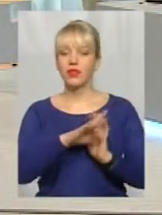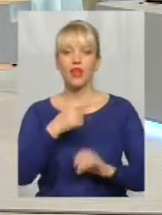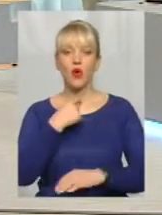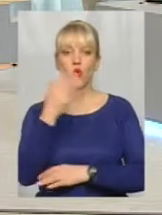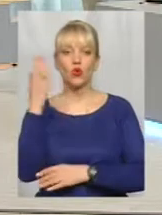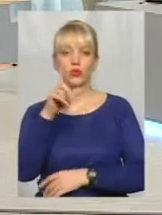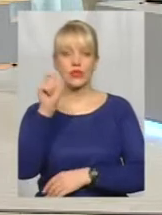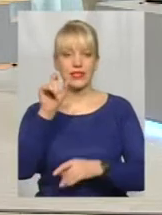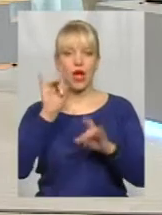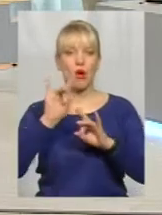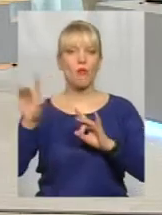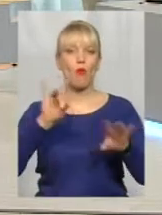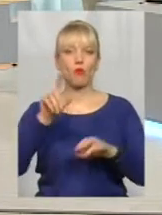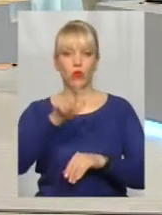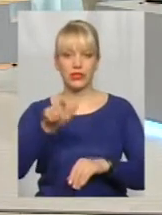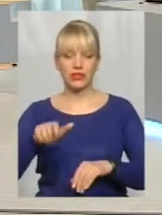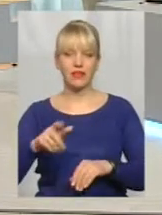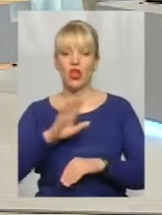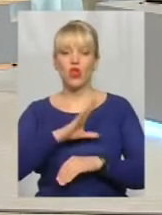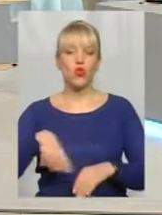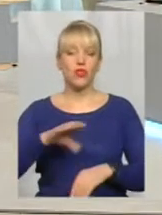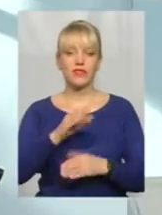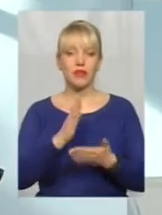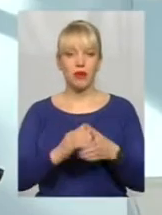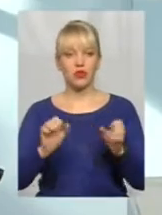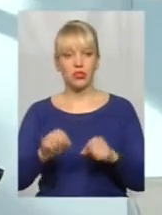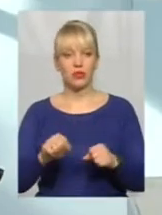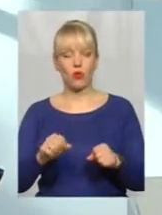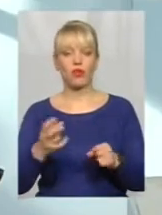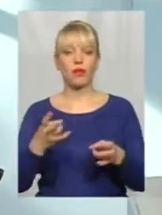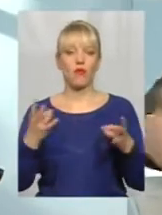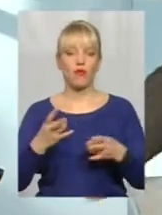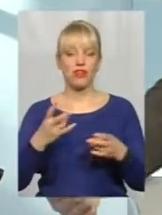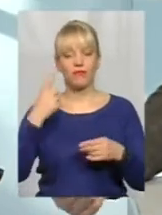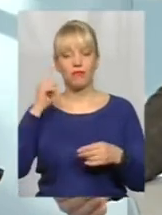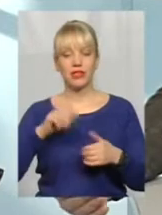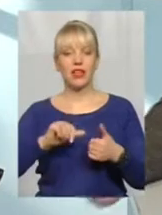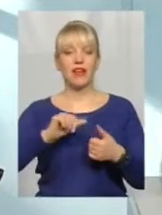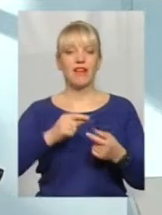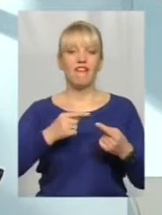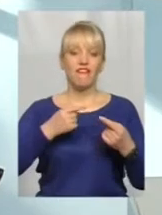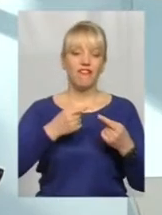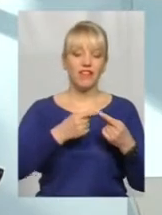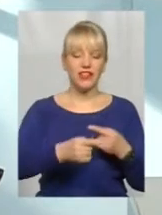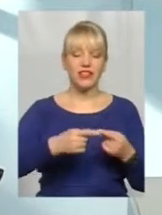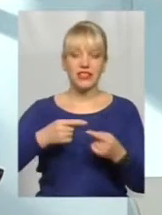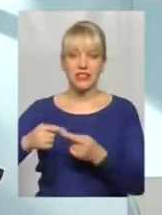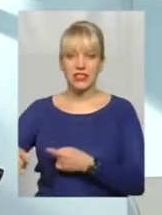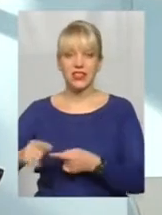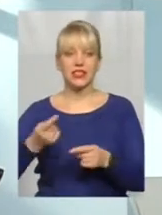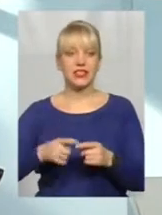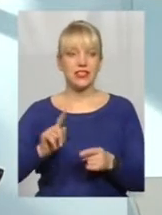популістів. Але, на жаль, далеко не всі мають змогу та і повинні вміти відрізнити оцей популіст від